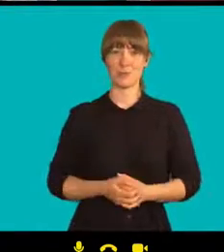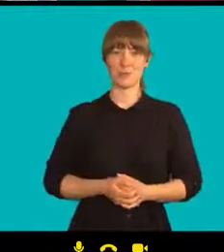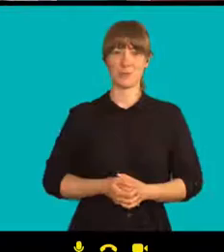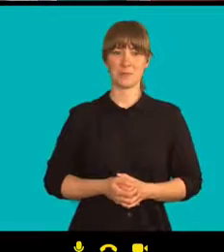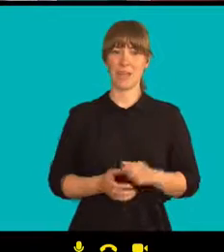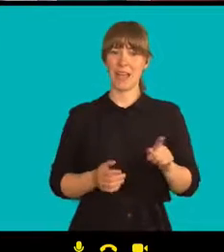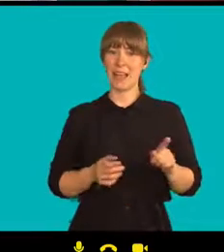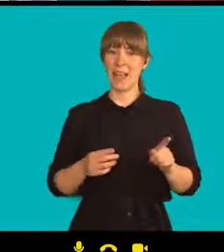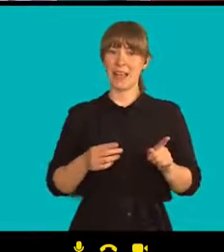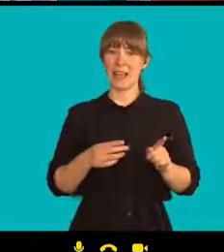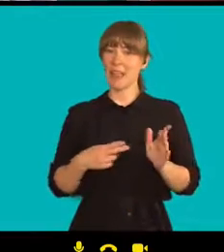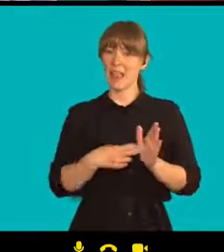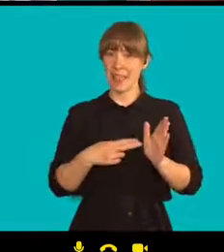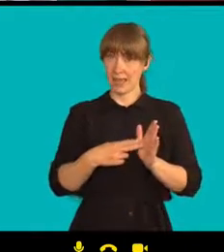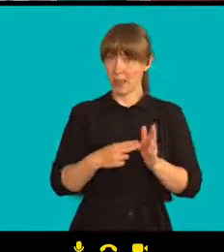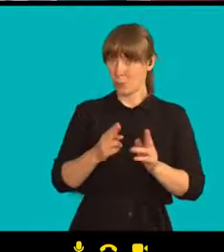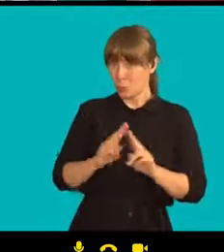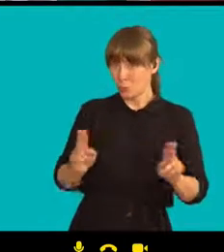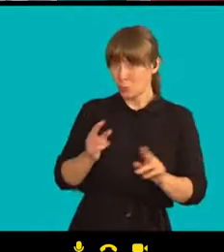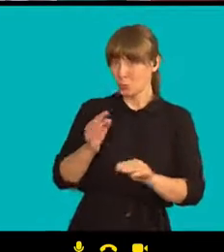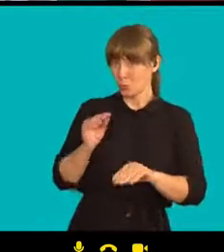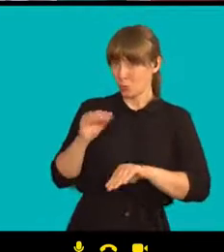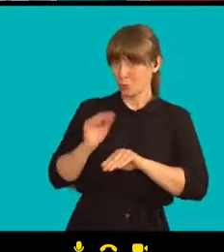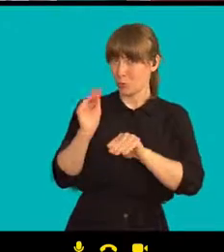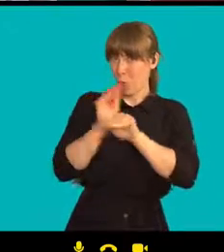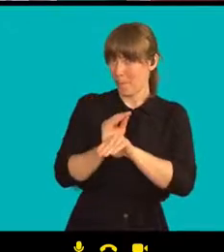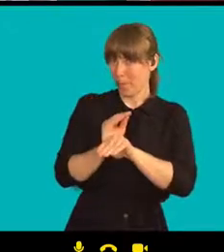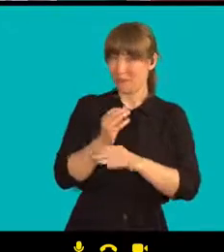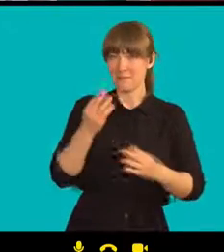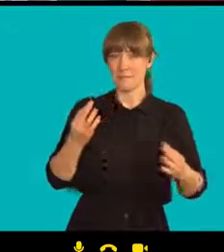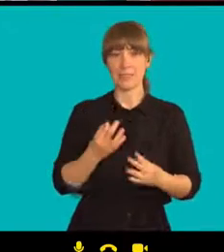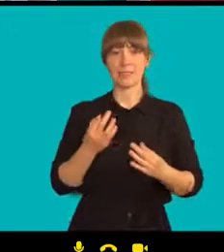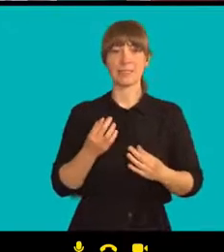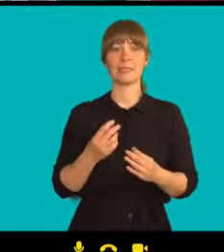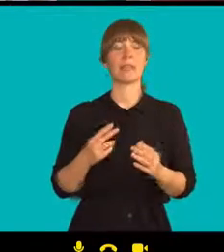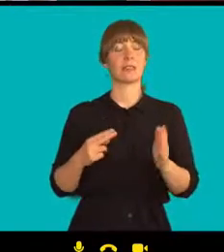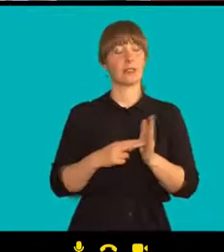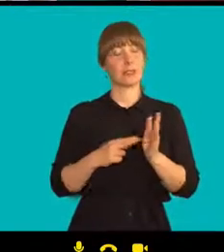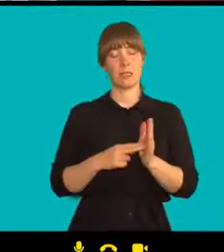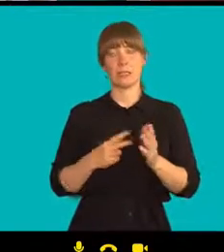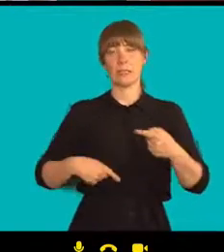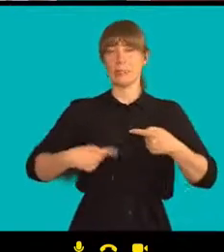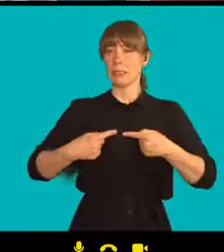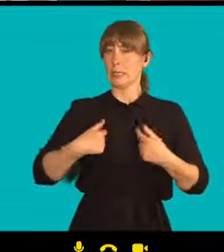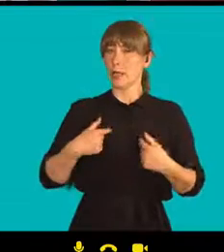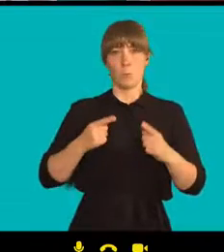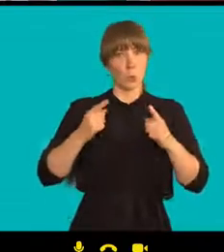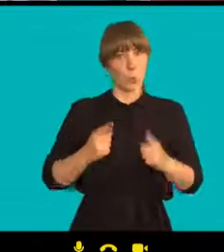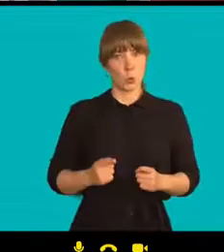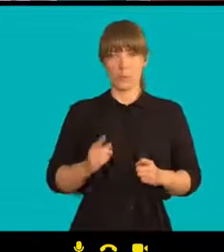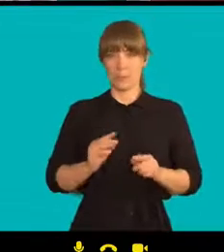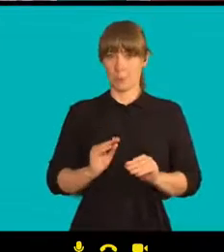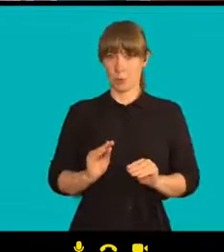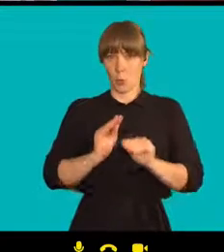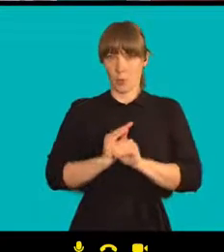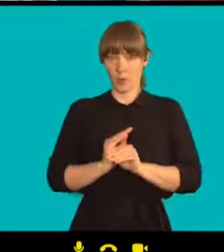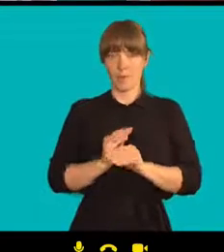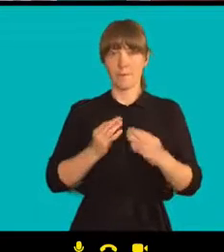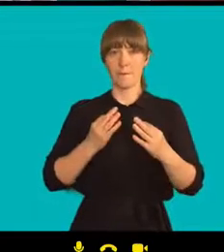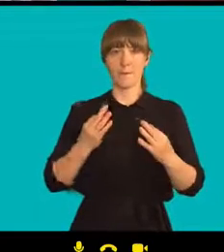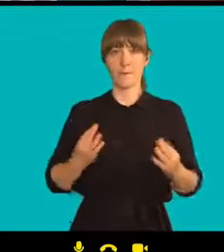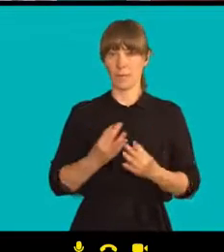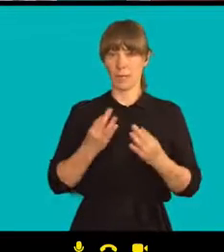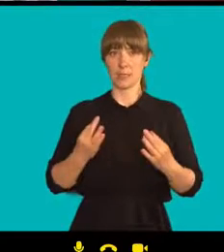Můžu k tomu něco doplnit? Já musím samozřejmě zmínit,